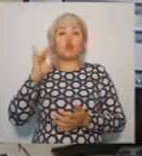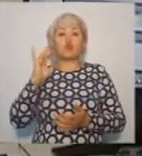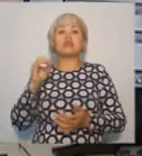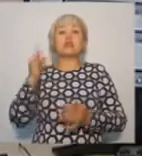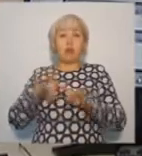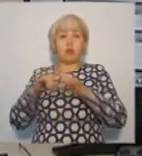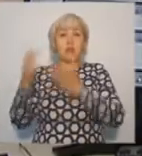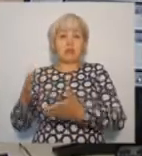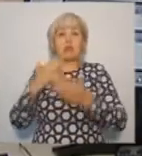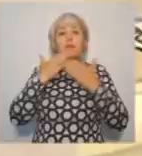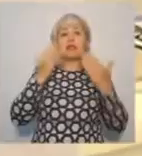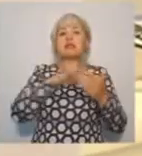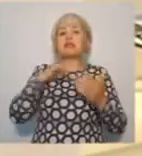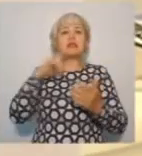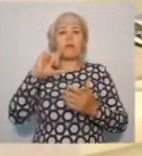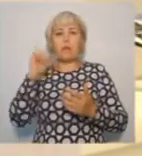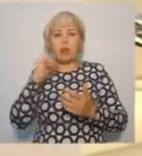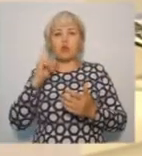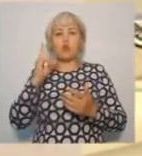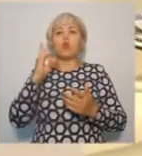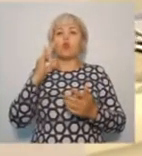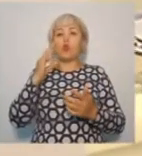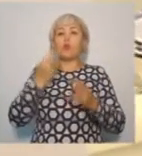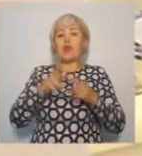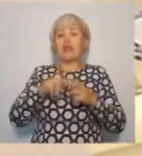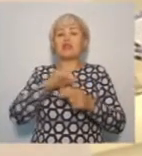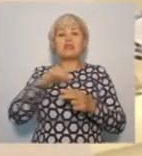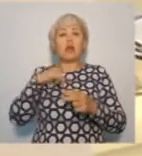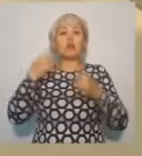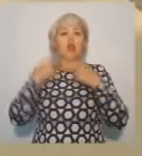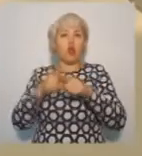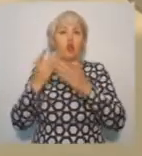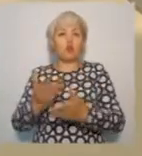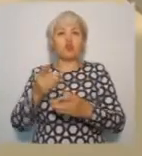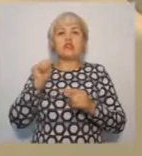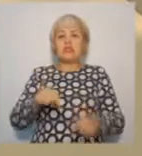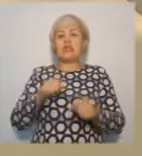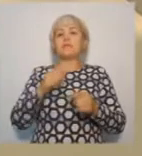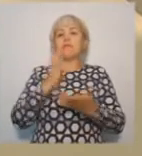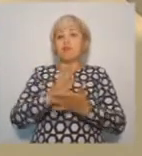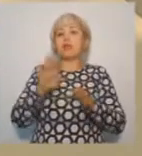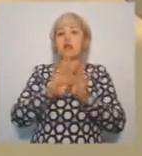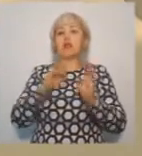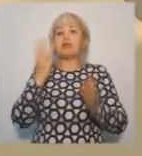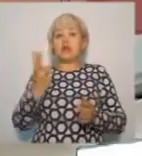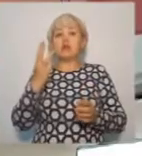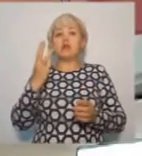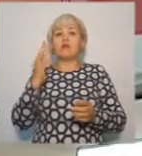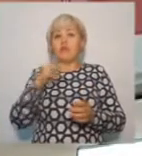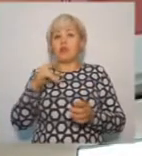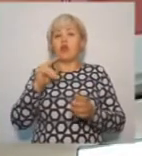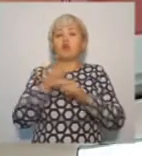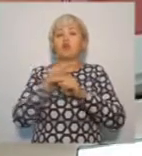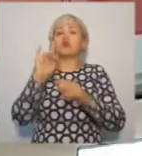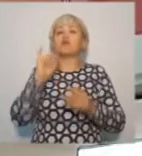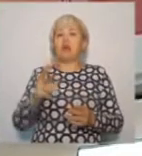молодой, но при этом самый технологичный. Здесь применяются все три основных вида лечения рака. Хирургический, химиотерапия и